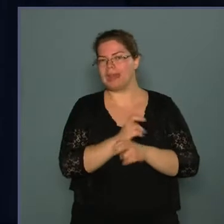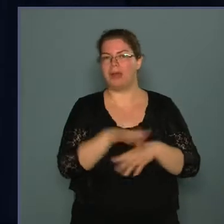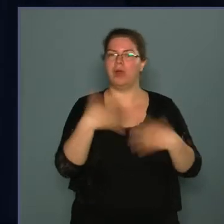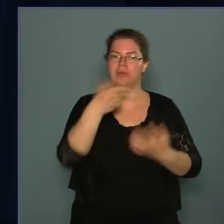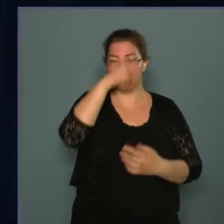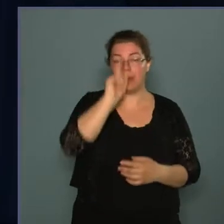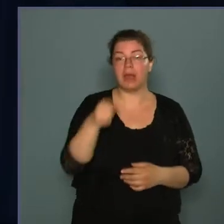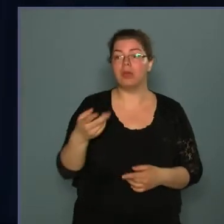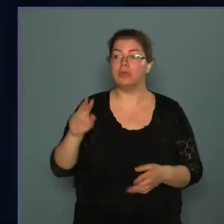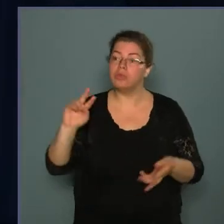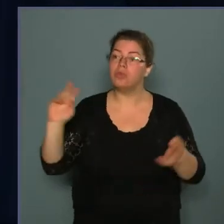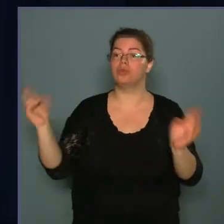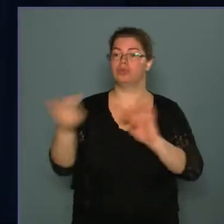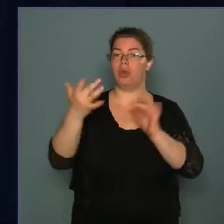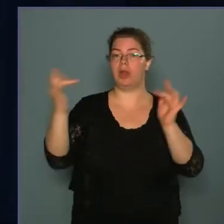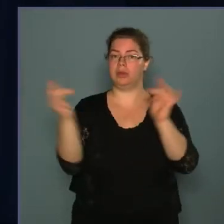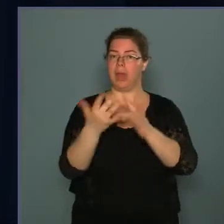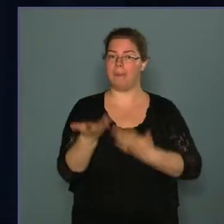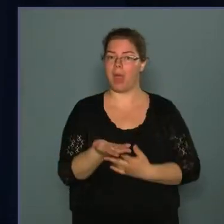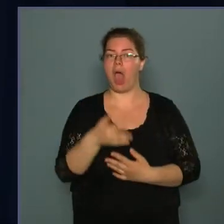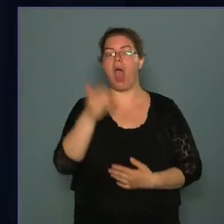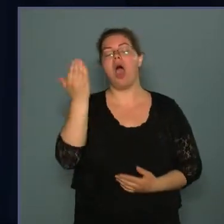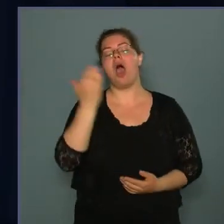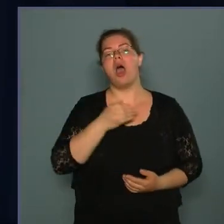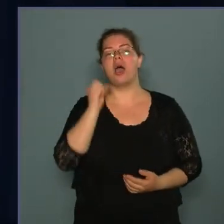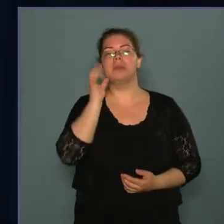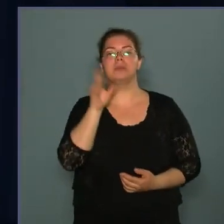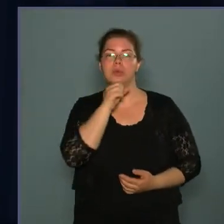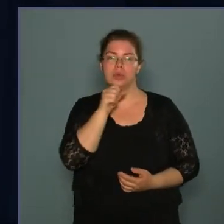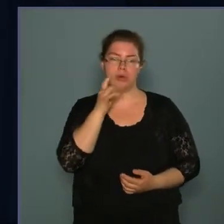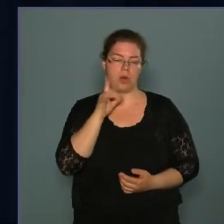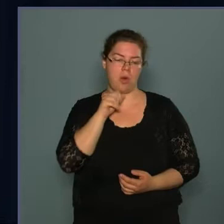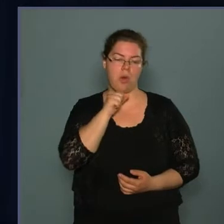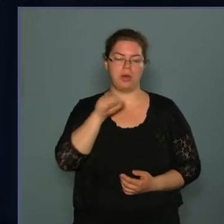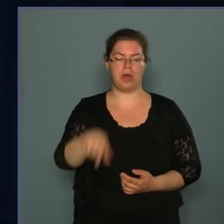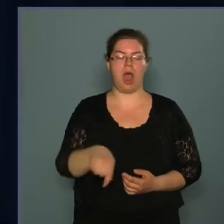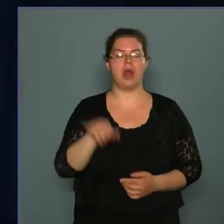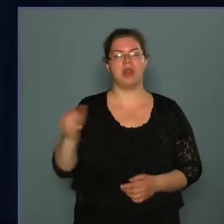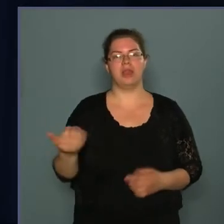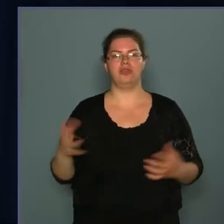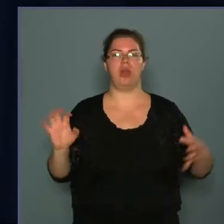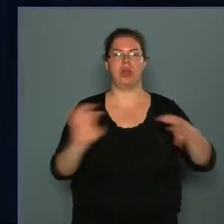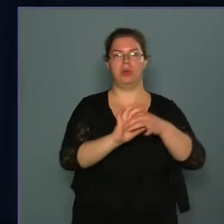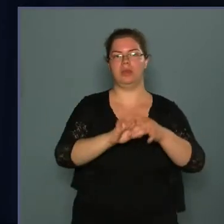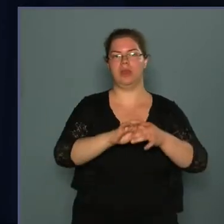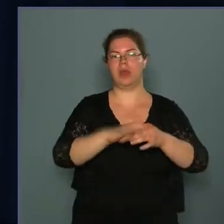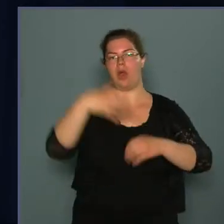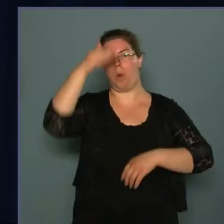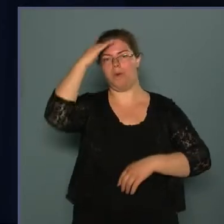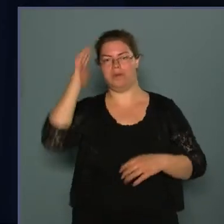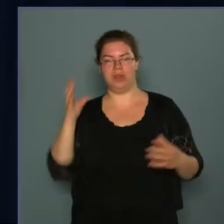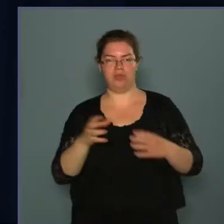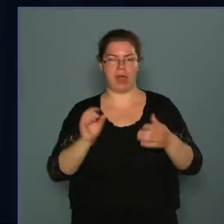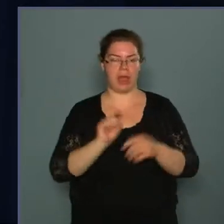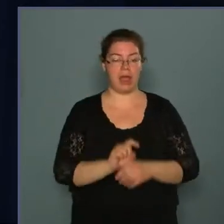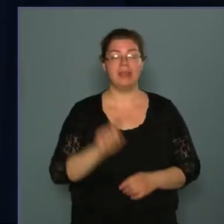néveteket, hogy forduljanak szembe a hazulvokkal, és csatlakozzanak a honvédsereghez. A